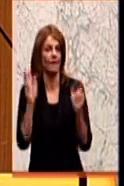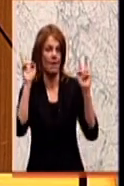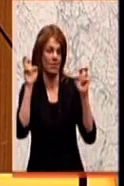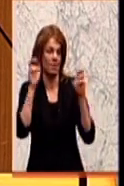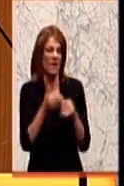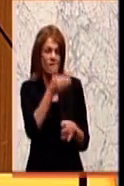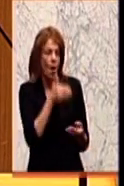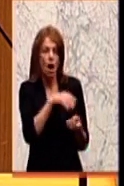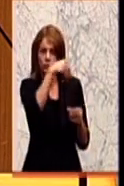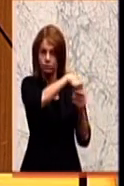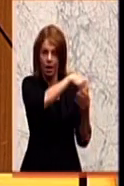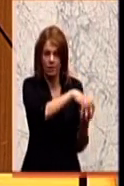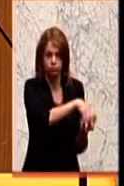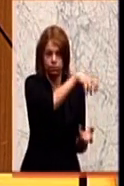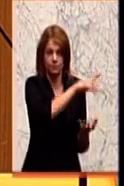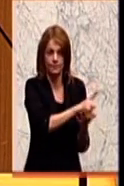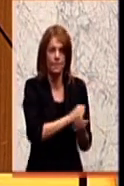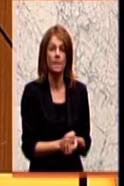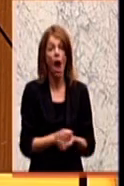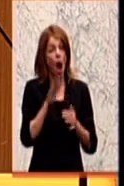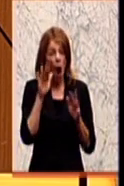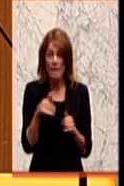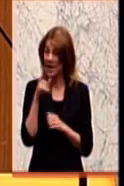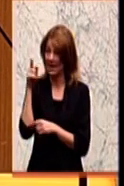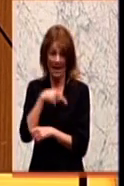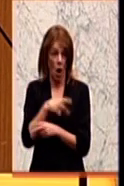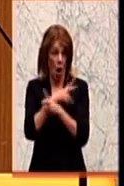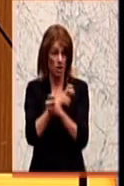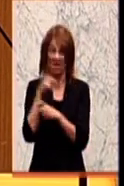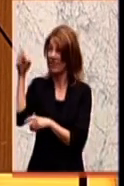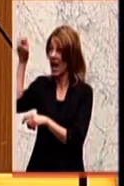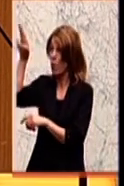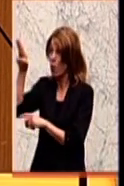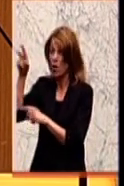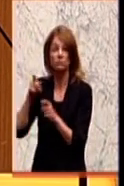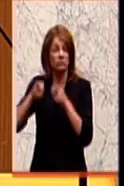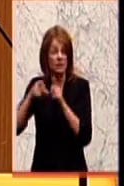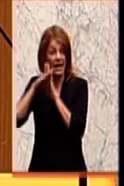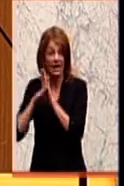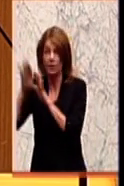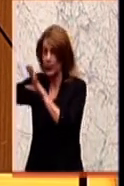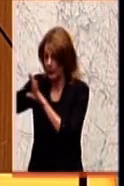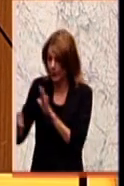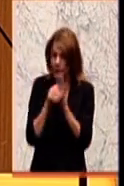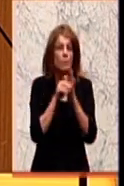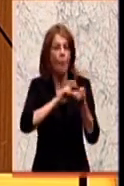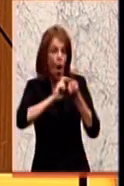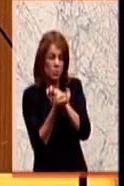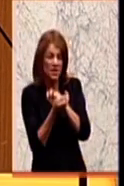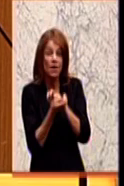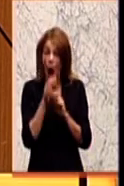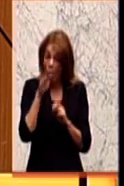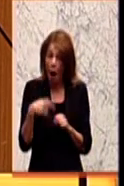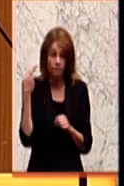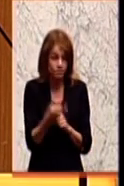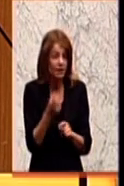Und ob nun die österreichische Umsetzung dieser EU-Richtlinie grundrechtskonform ist oder nicht, wie gesagt, darüber wird der Verfassungsgerichtshof